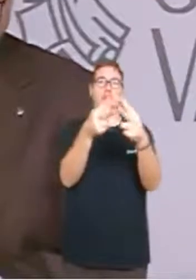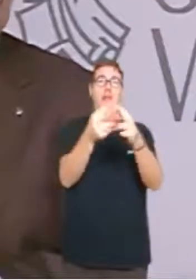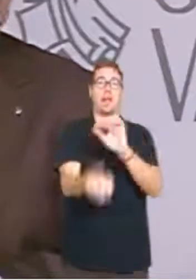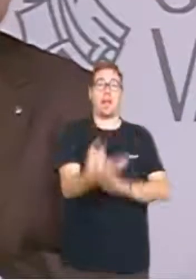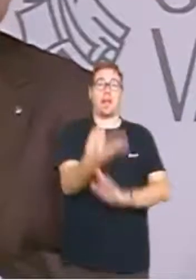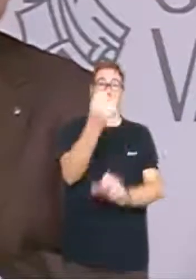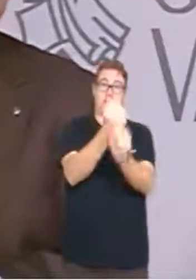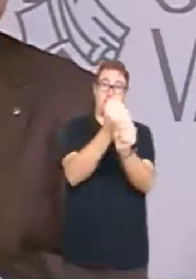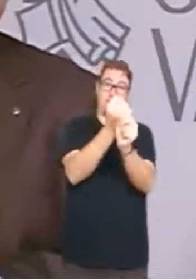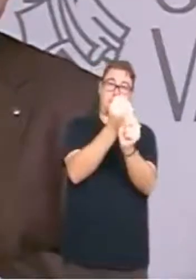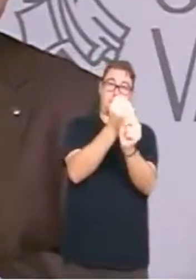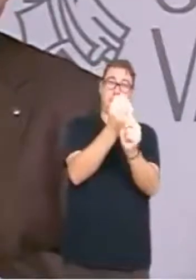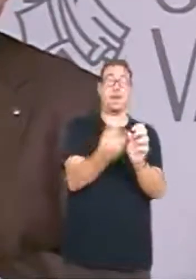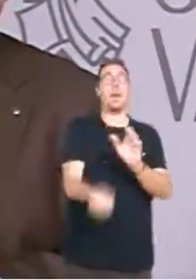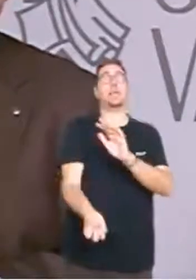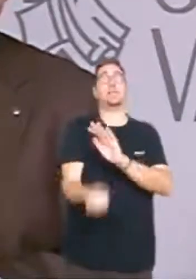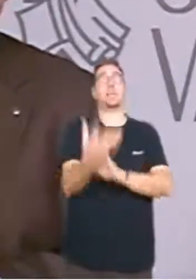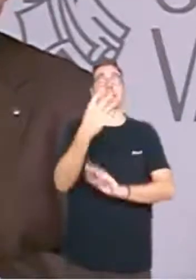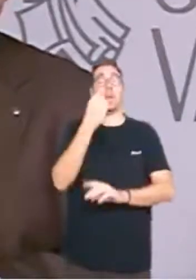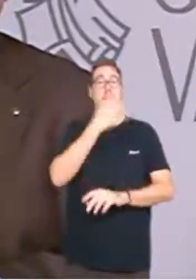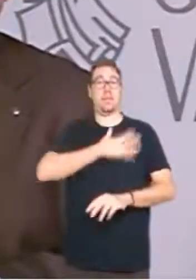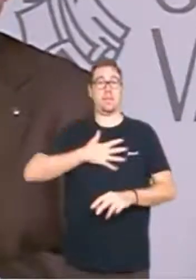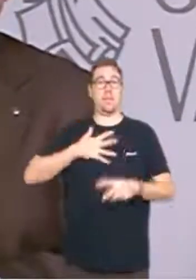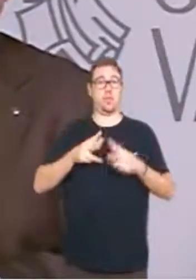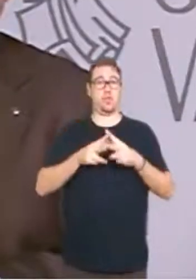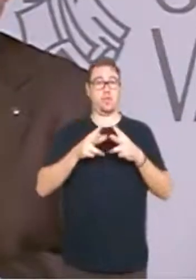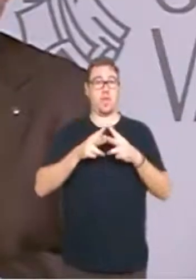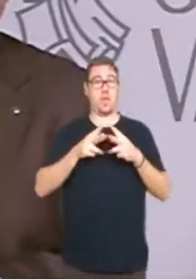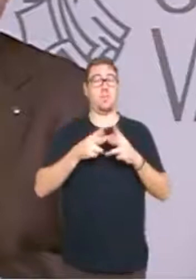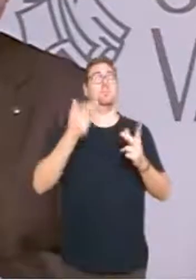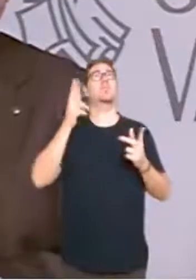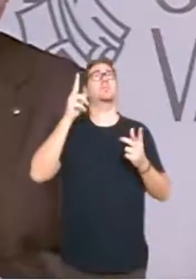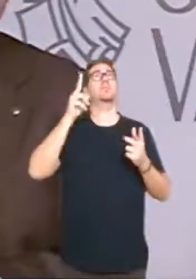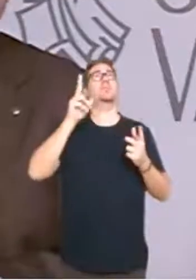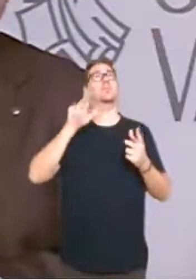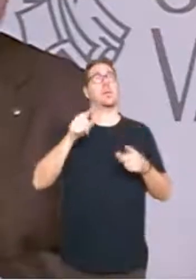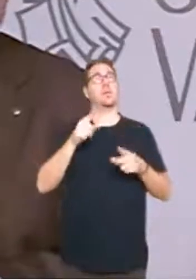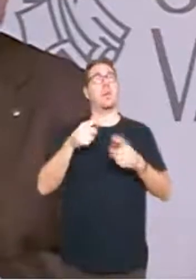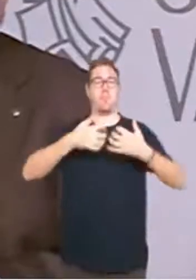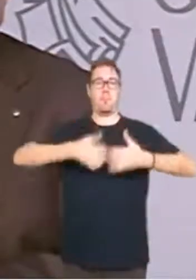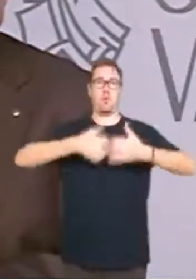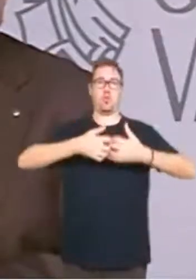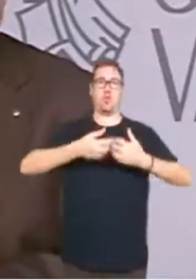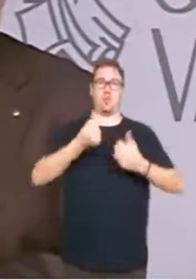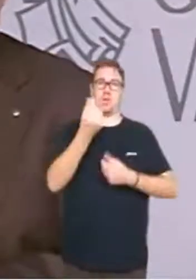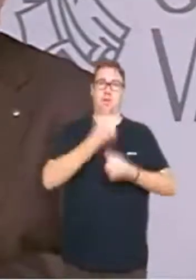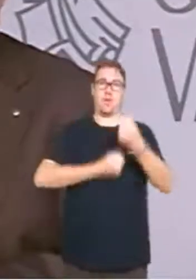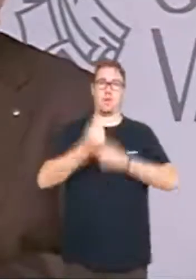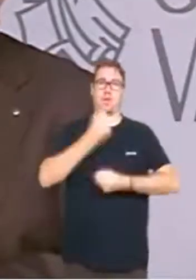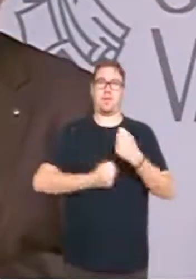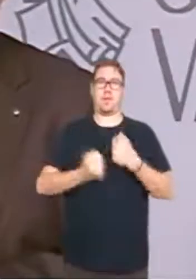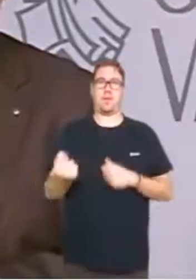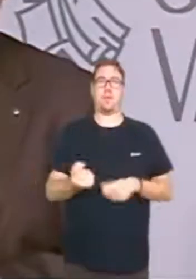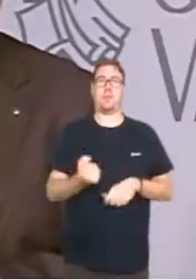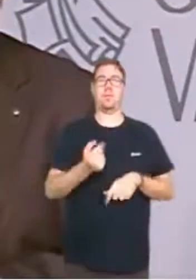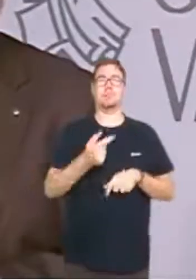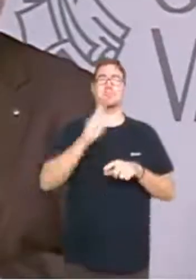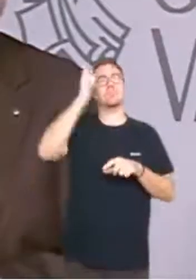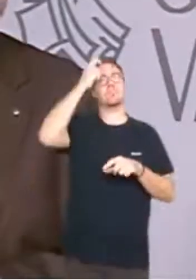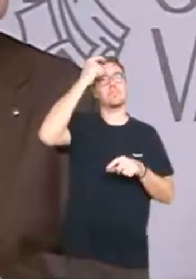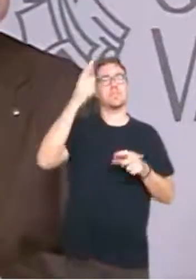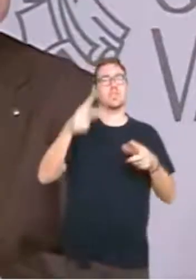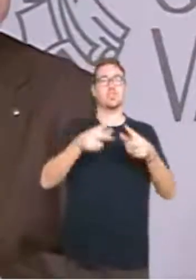ocupació, que genera benestar social, però que també és un motor econòmic en aquest concepte de la